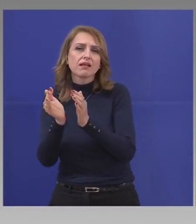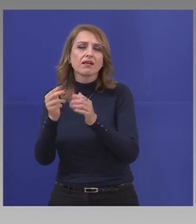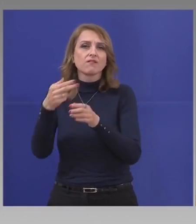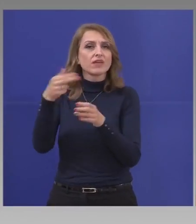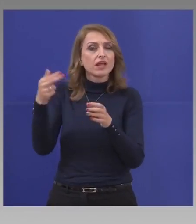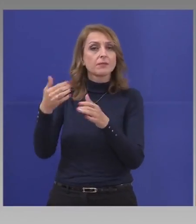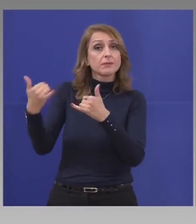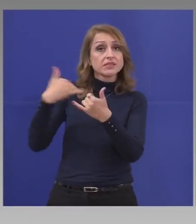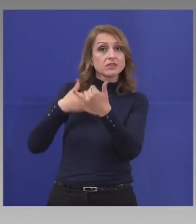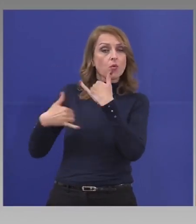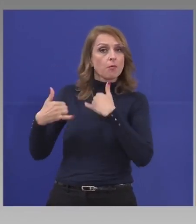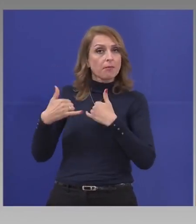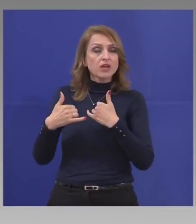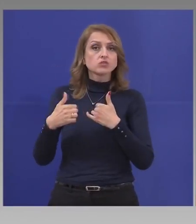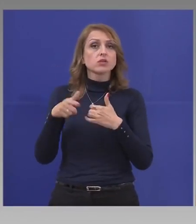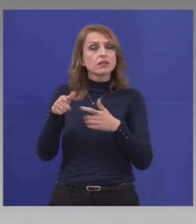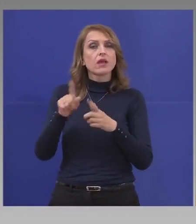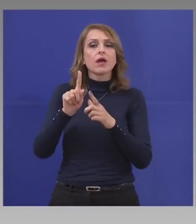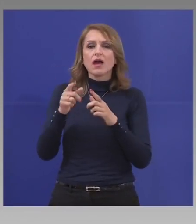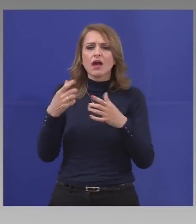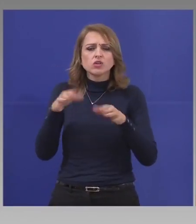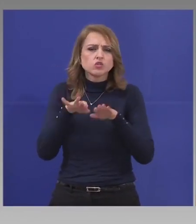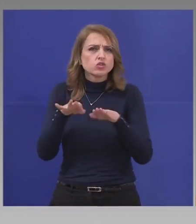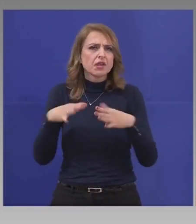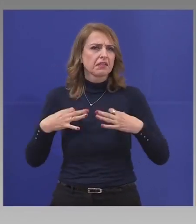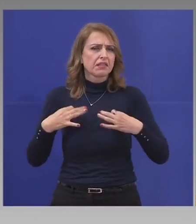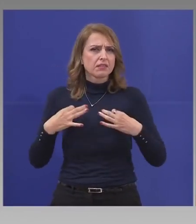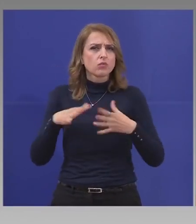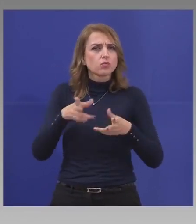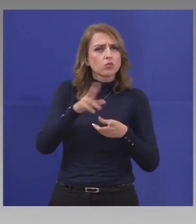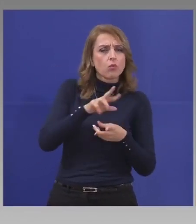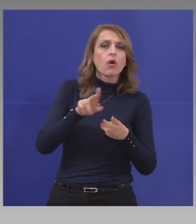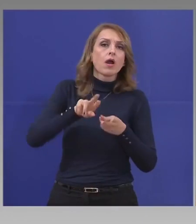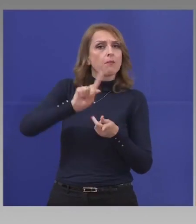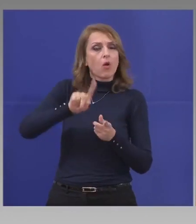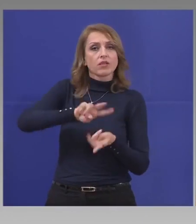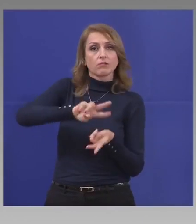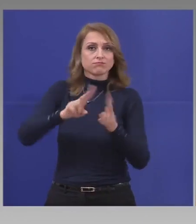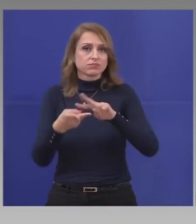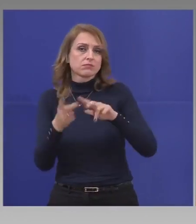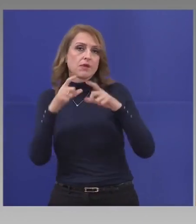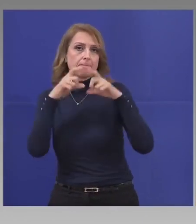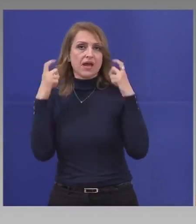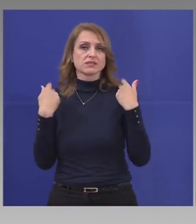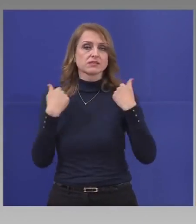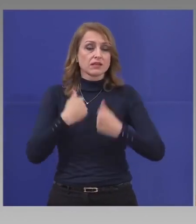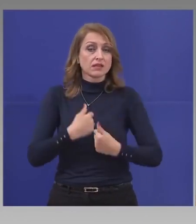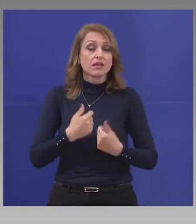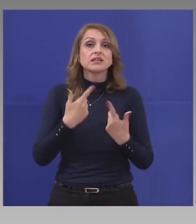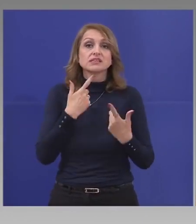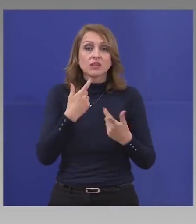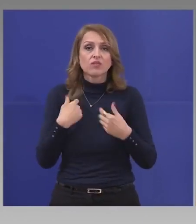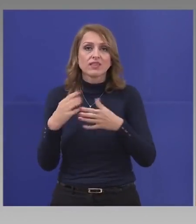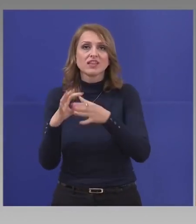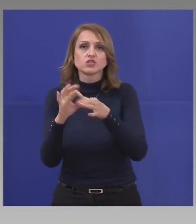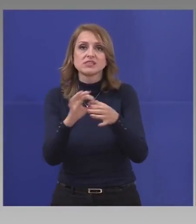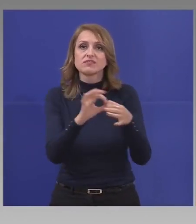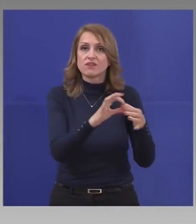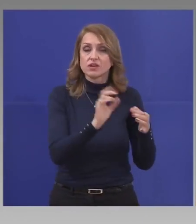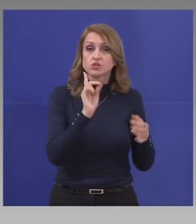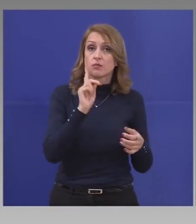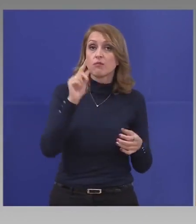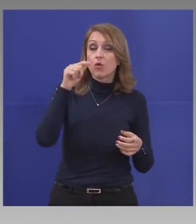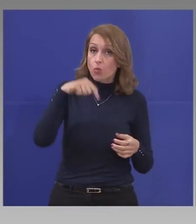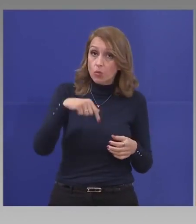могат да минат веднага на такъв оборот. И затова ние утре ще им кажем и